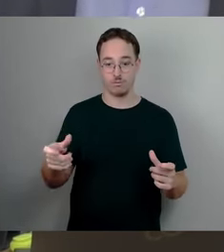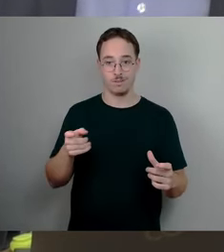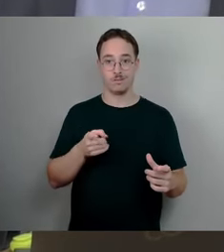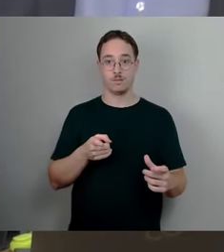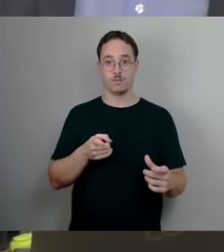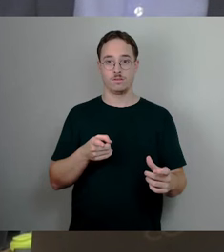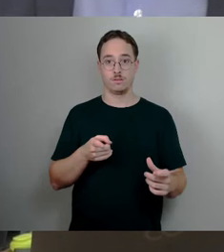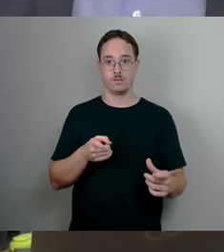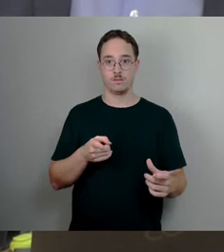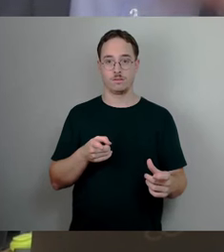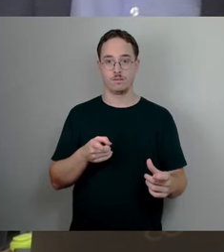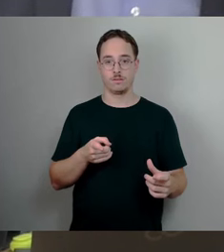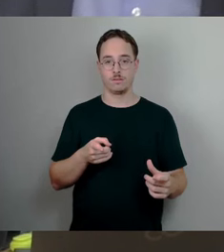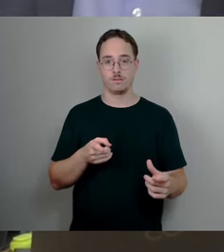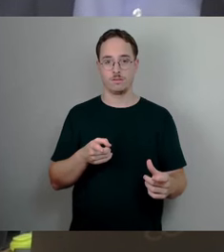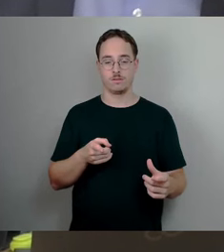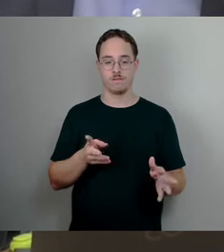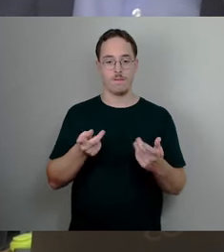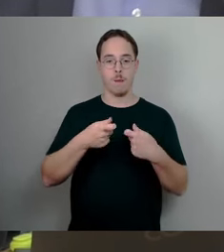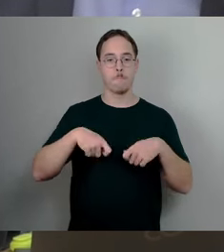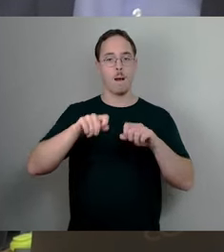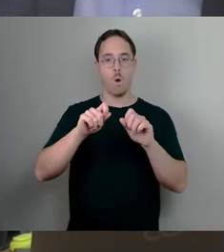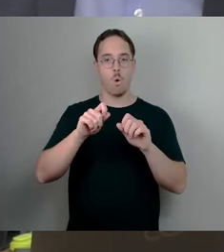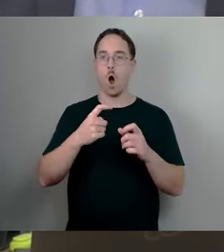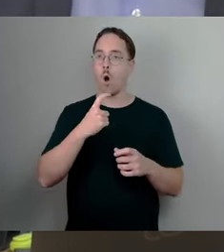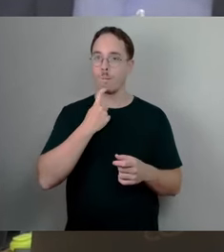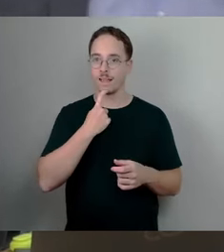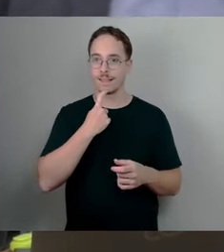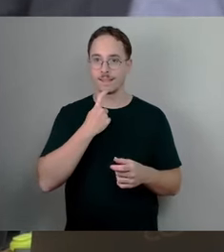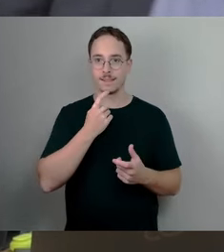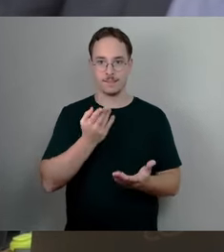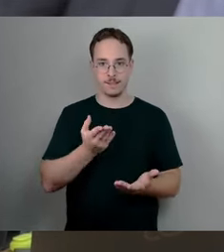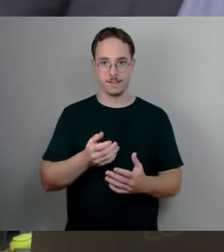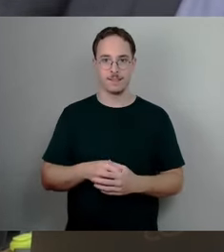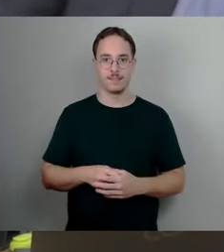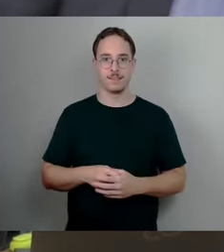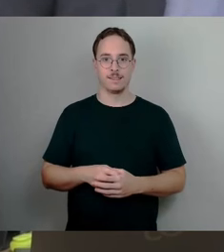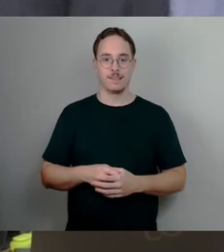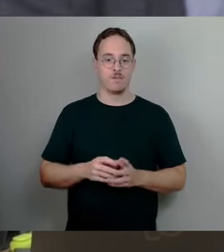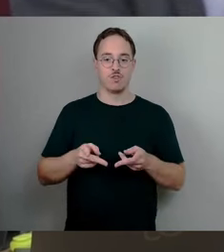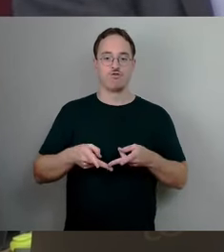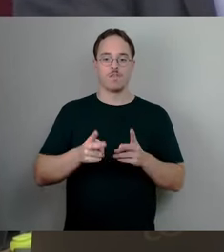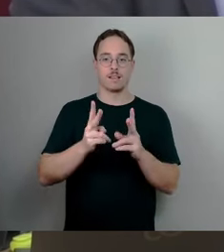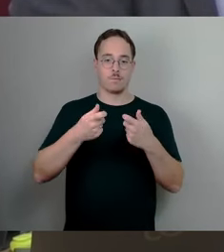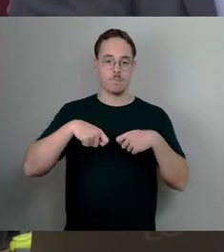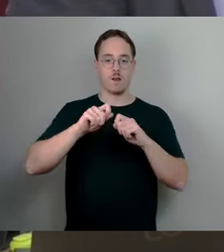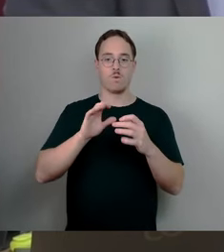ein Bauobjekt oder eine Baumaßnahme, die in der Straßenbaulast der Landeshauptstadt Dresden